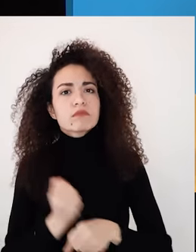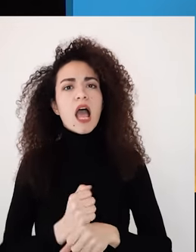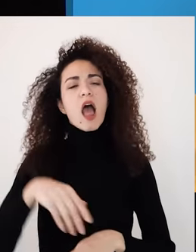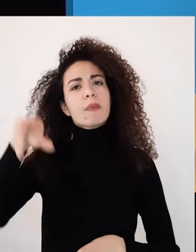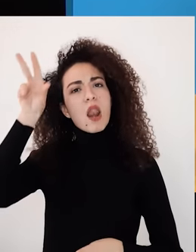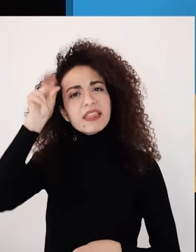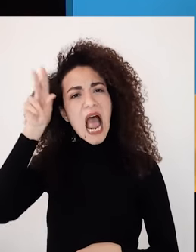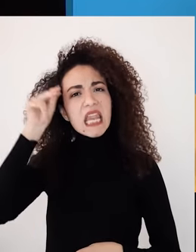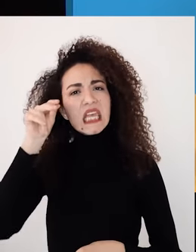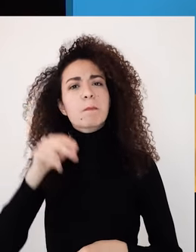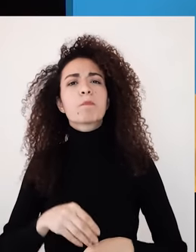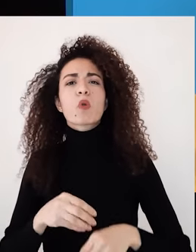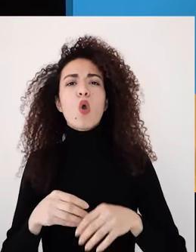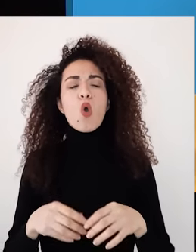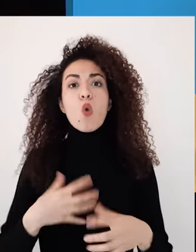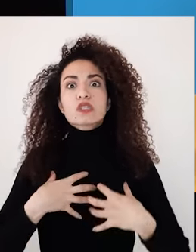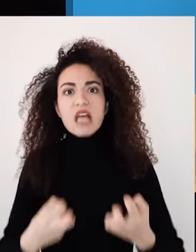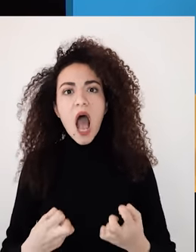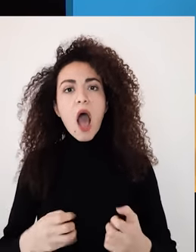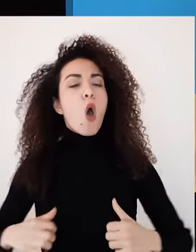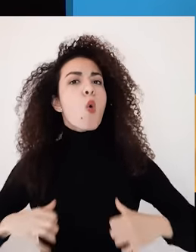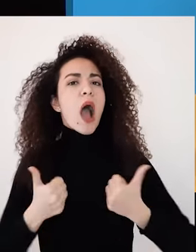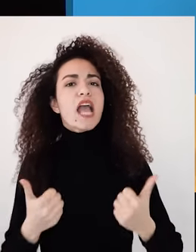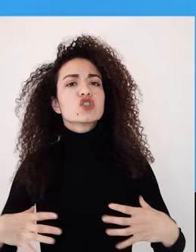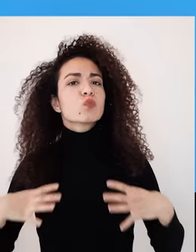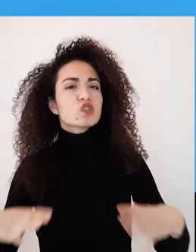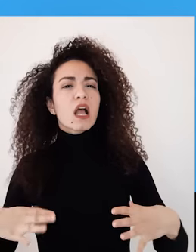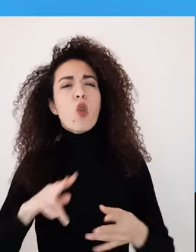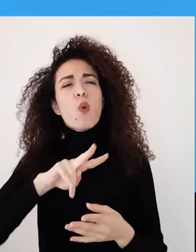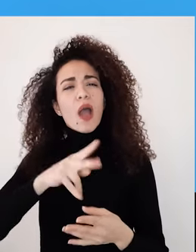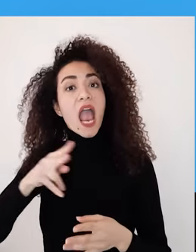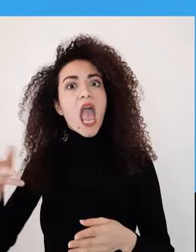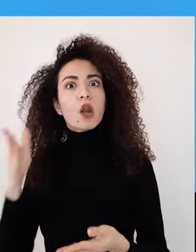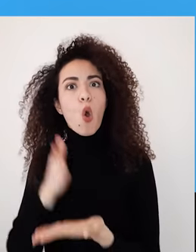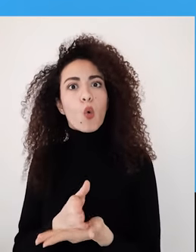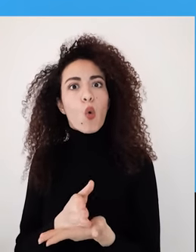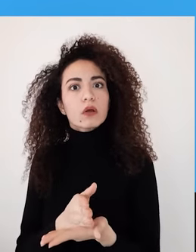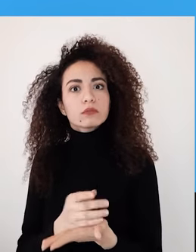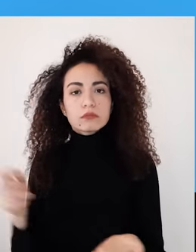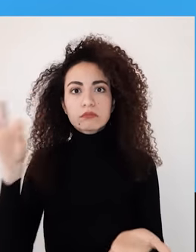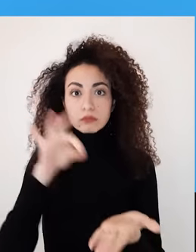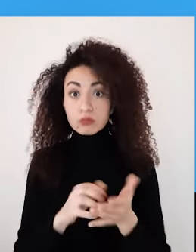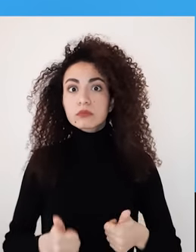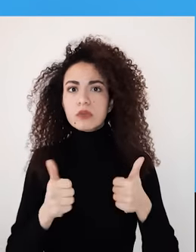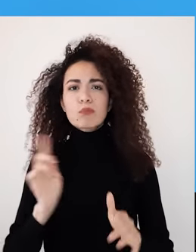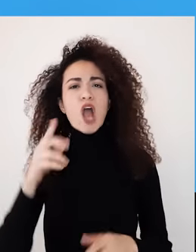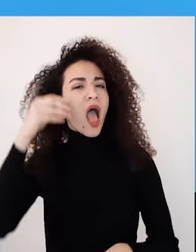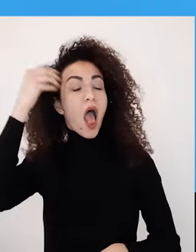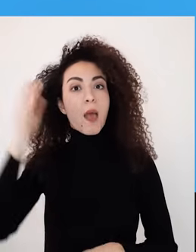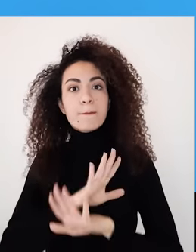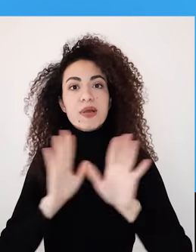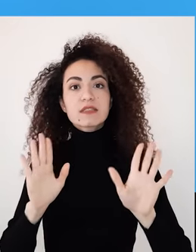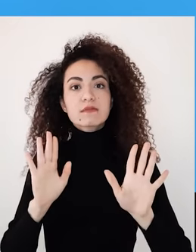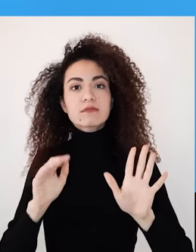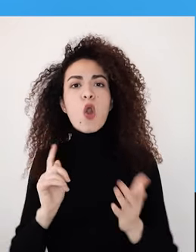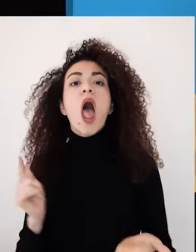العامة والصحة والعيش المستقل وغيرة من الحقوق صارت حقيقة ومش مجرد حلم والمسيرة ما